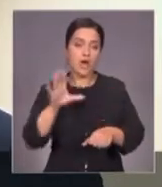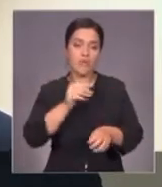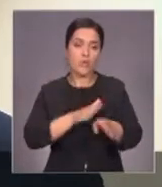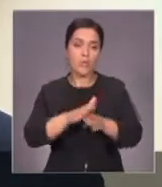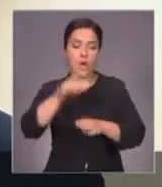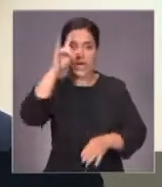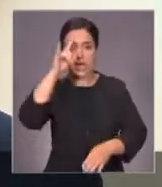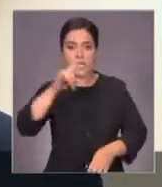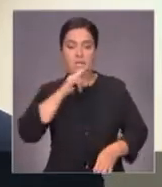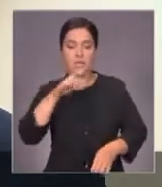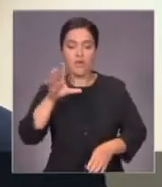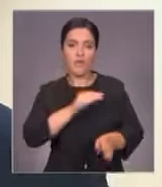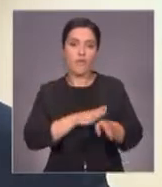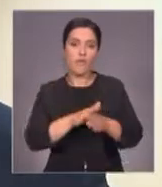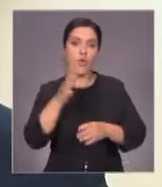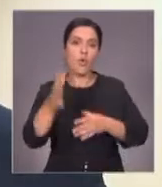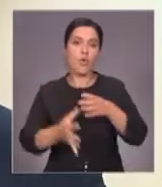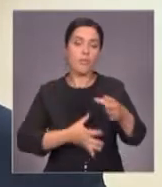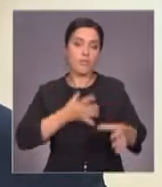Казахстана, со всего мира.